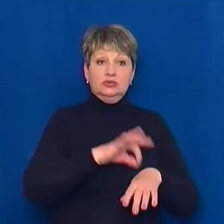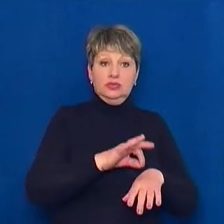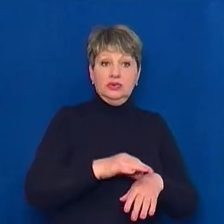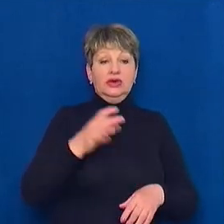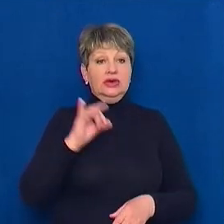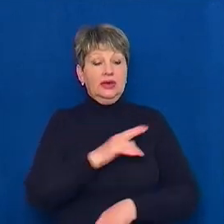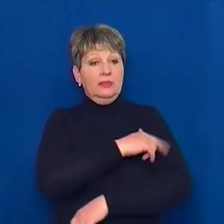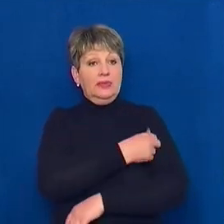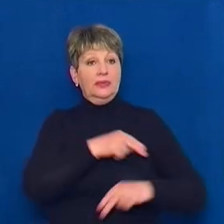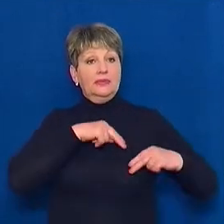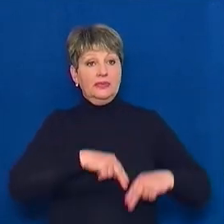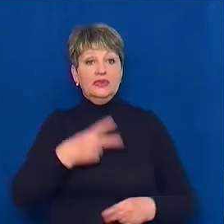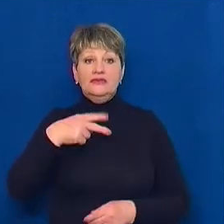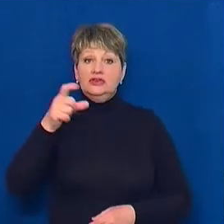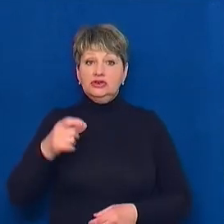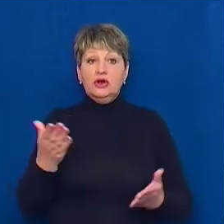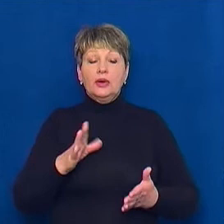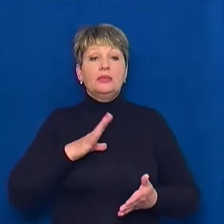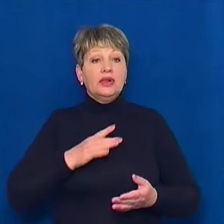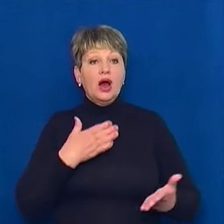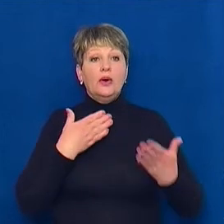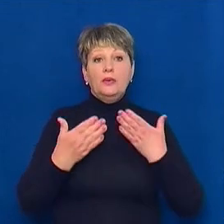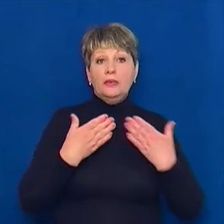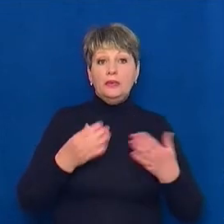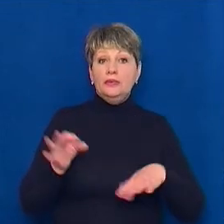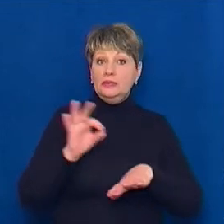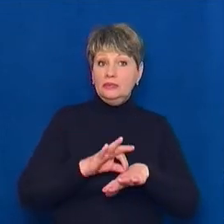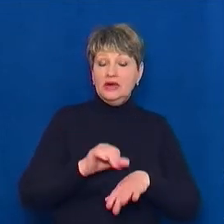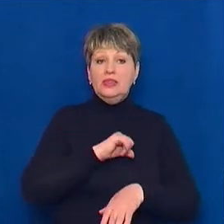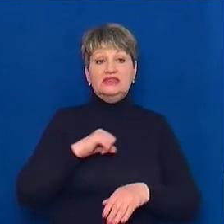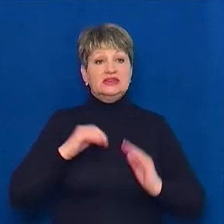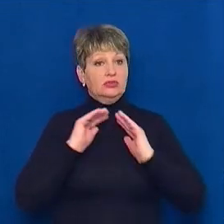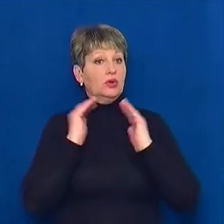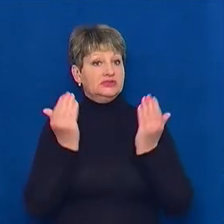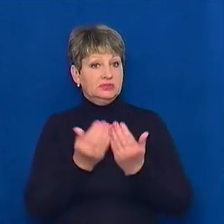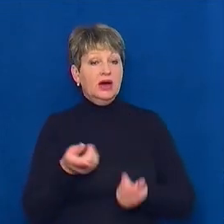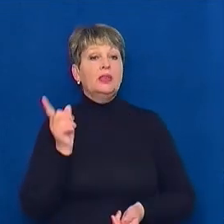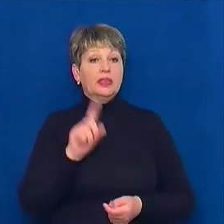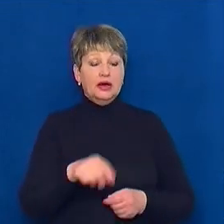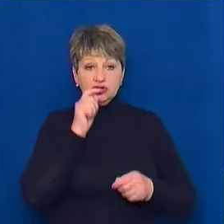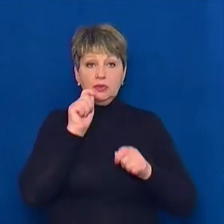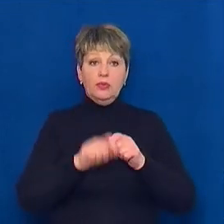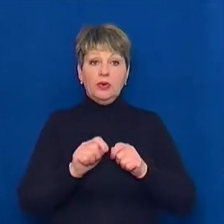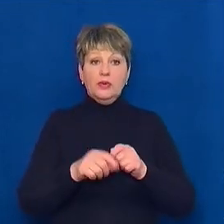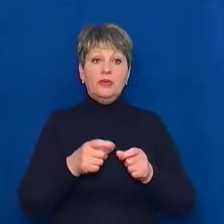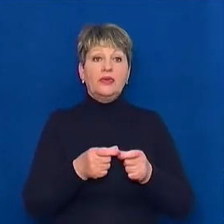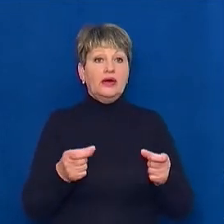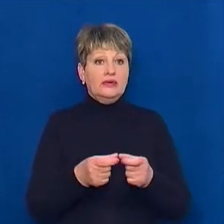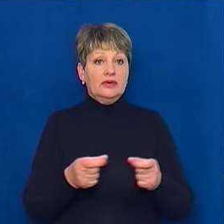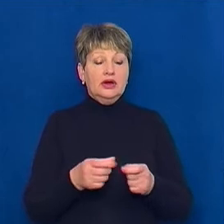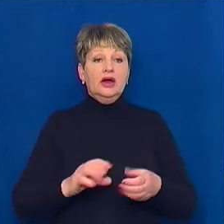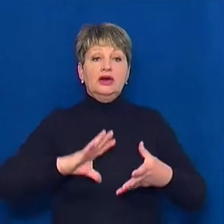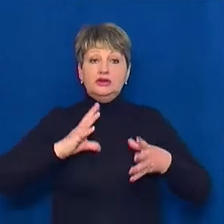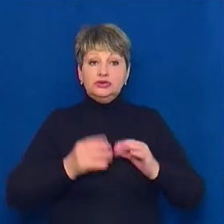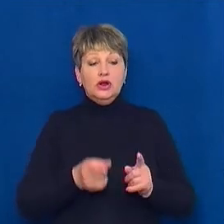20 осіб, які контактували з інфікованими нині на самоізоляції. Їх також протестували на коронавірус. Результати